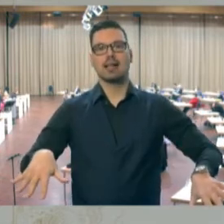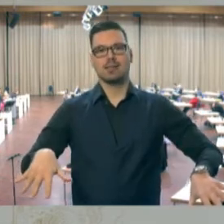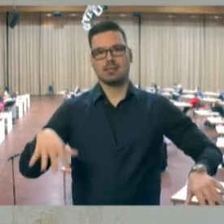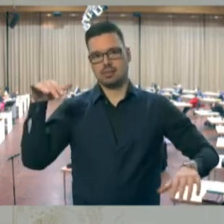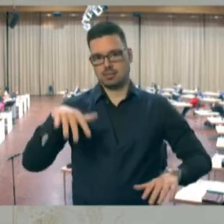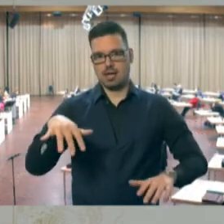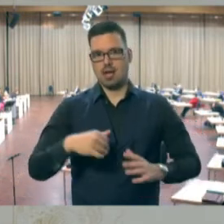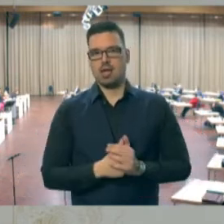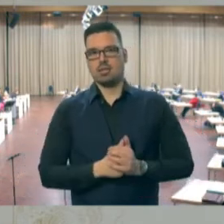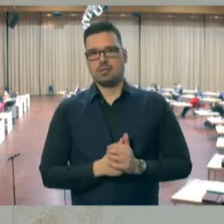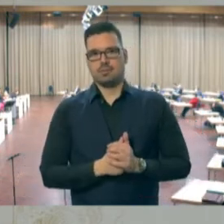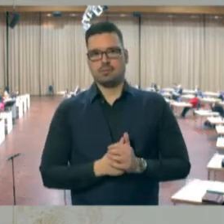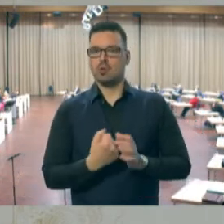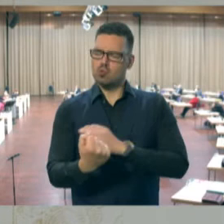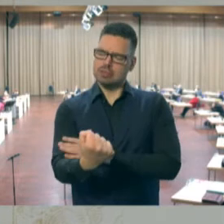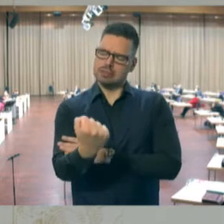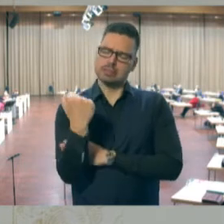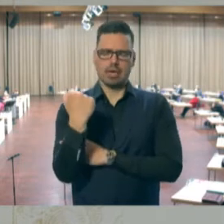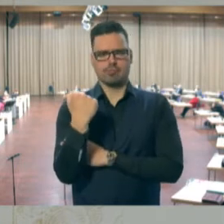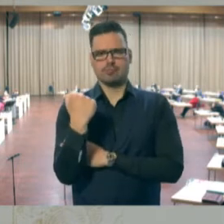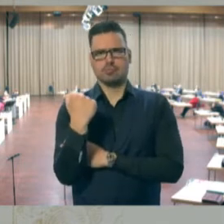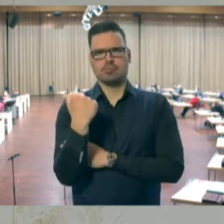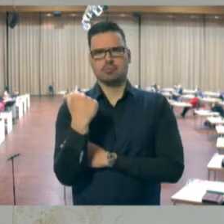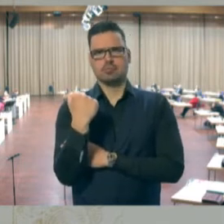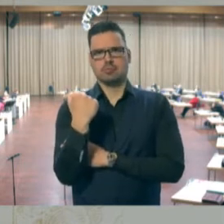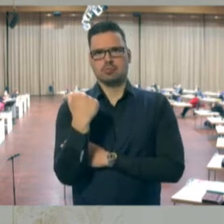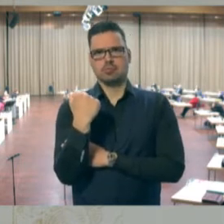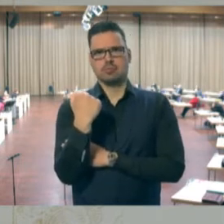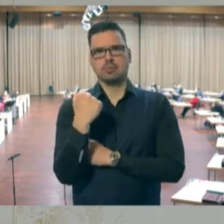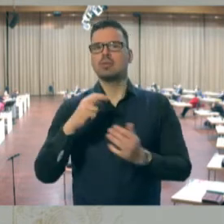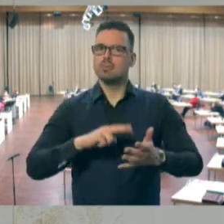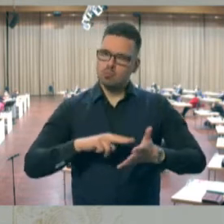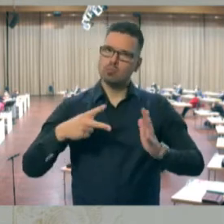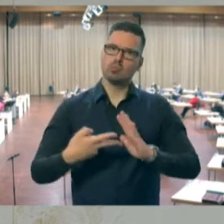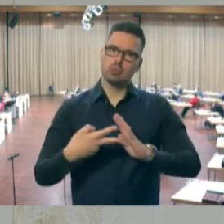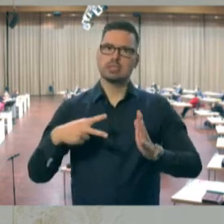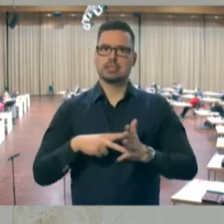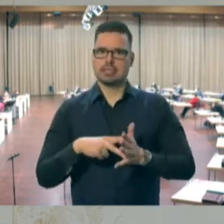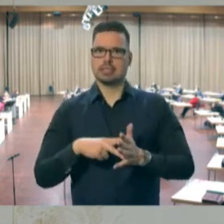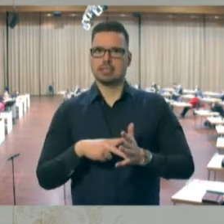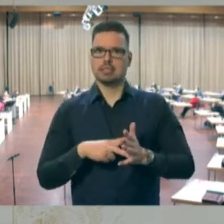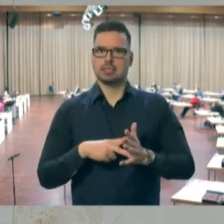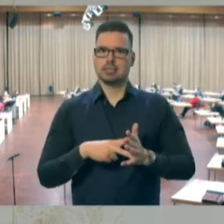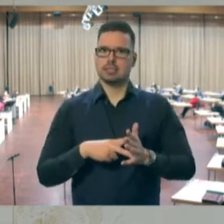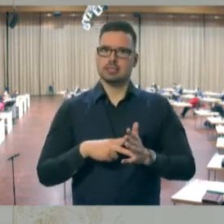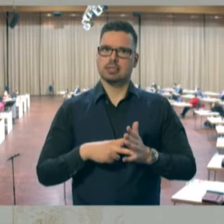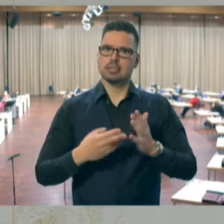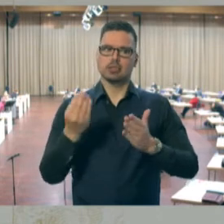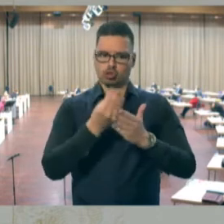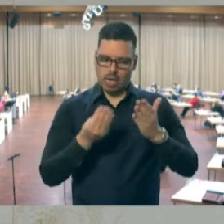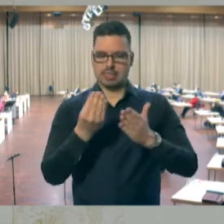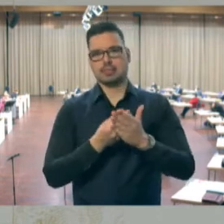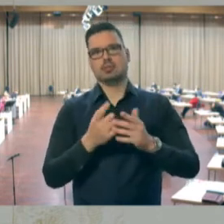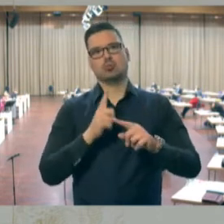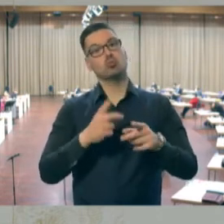um auch aus dieser Kraft Richtiges in der Politik abzuleiten, zu gestalten und